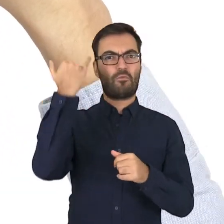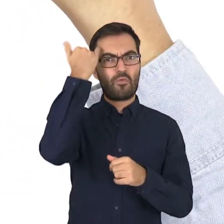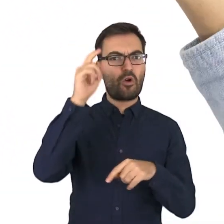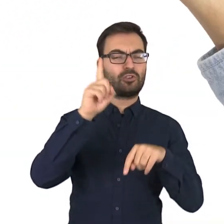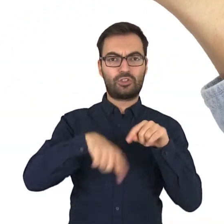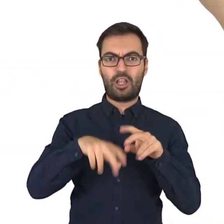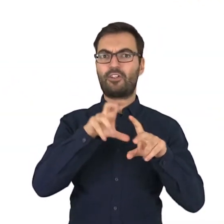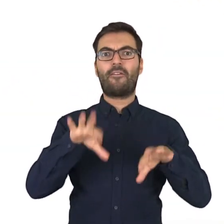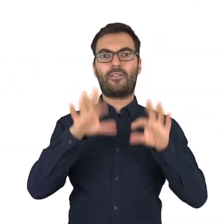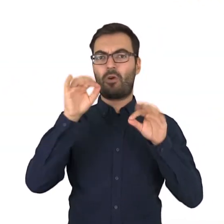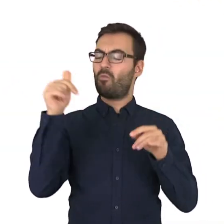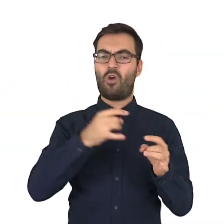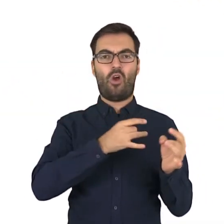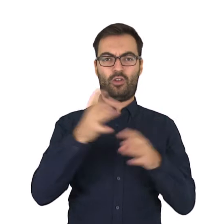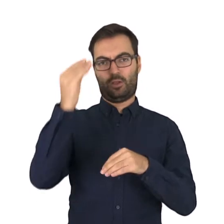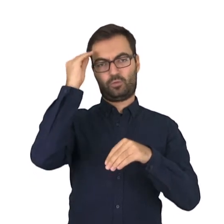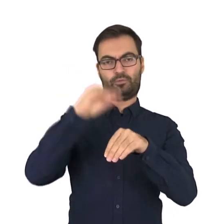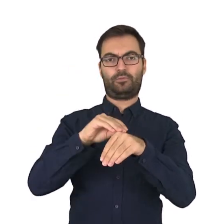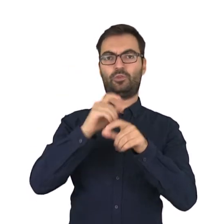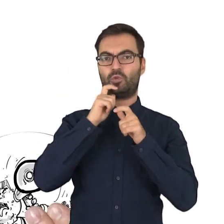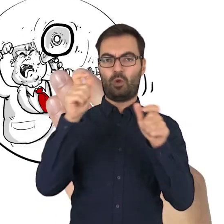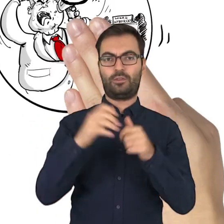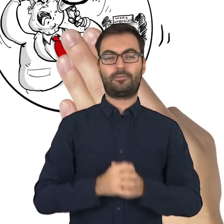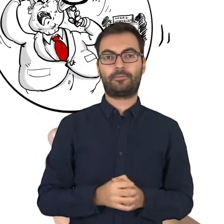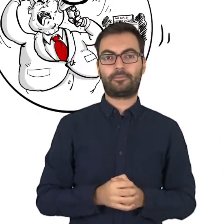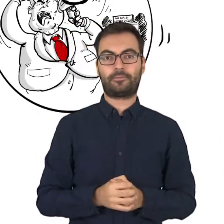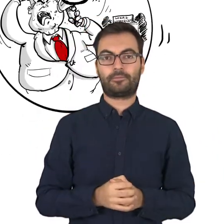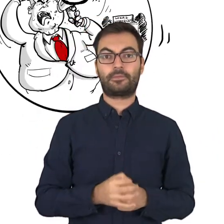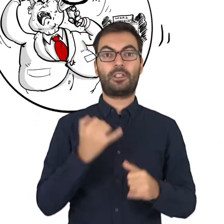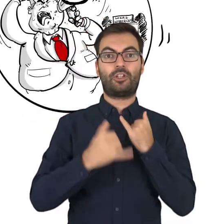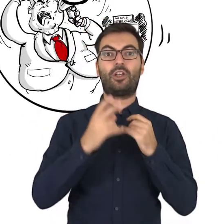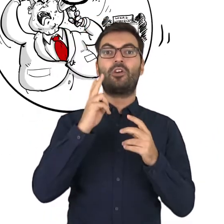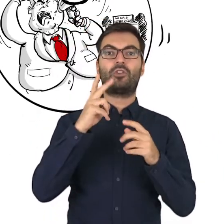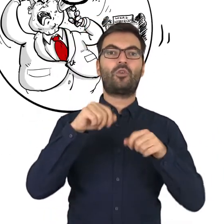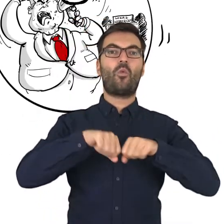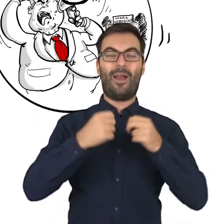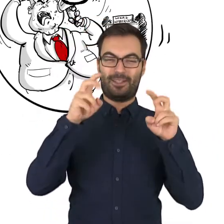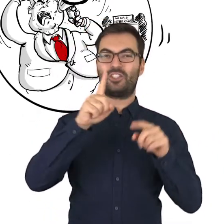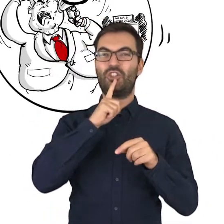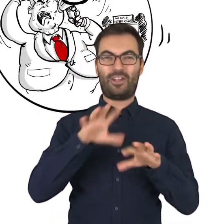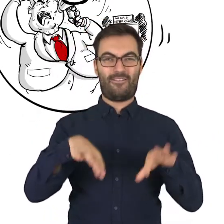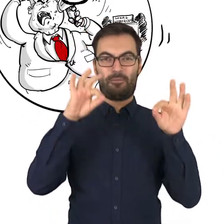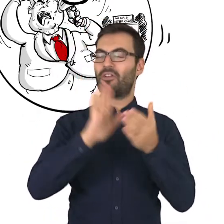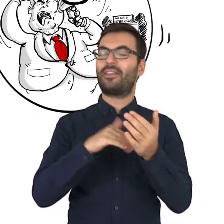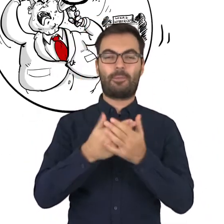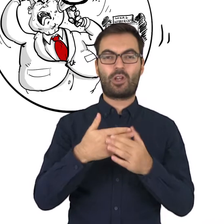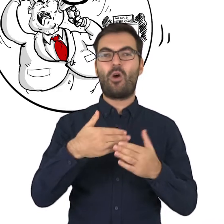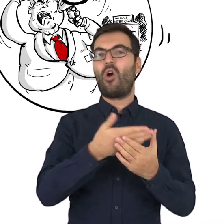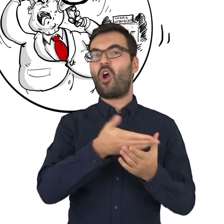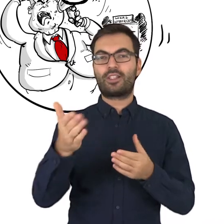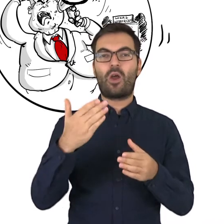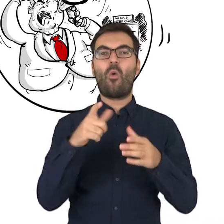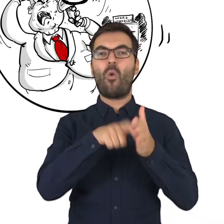nieprawidłowości podczas wyborów, powinien je natychmiast zgłosić. Gdy ktoś zakłóca ciszę wyborczą, na przykład